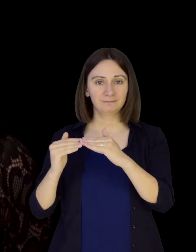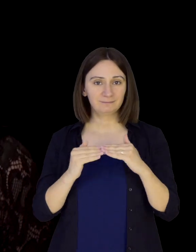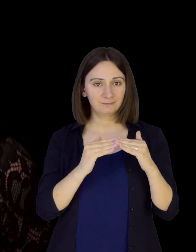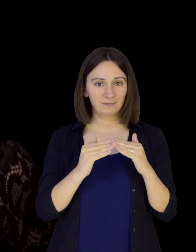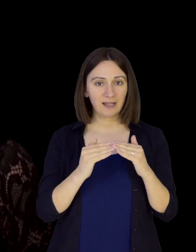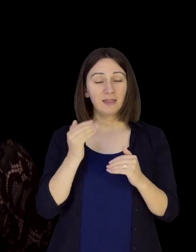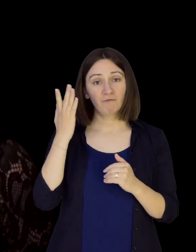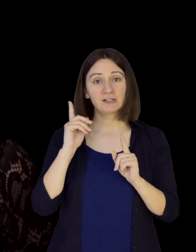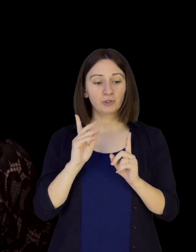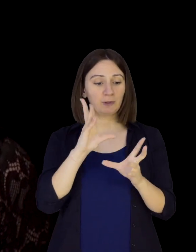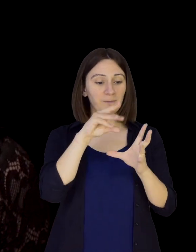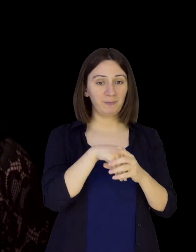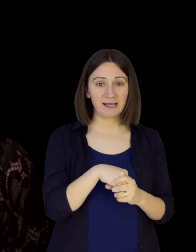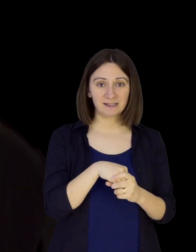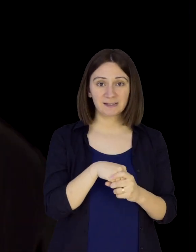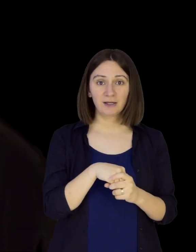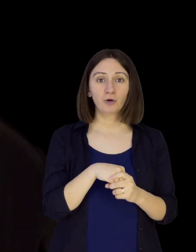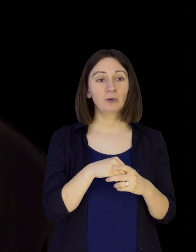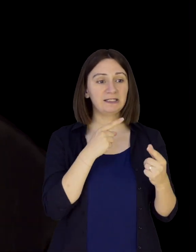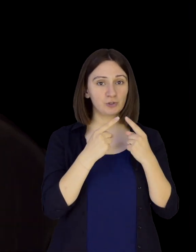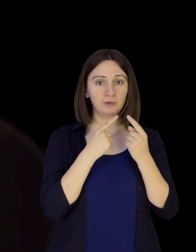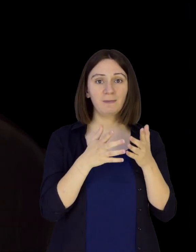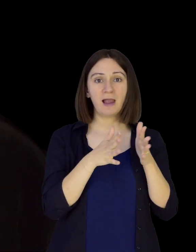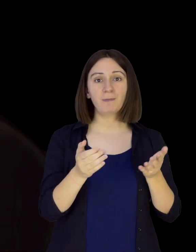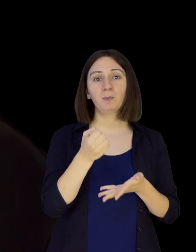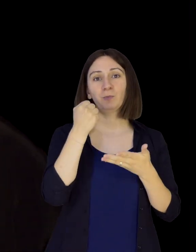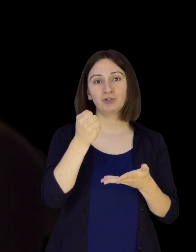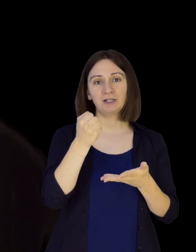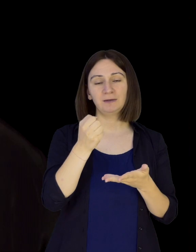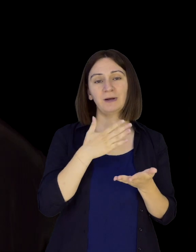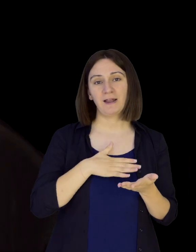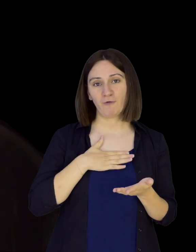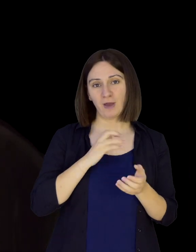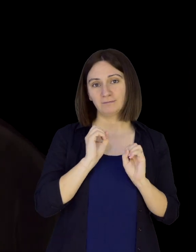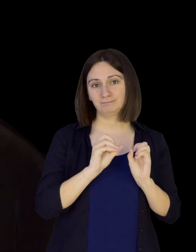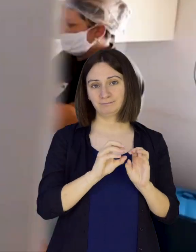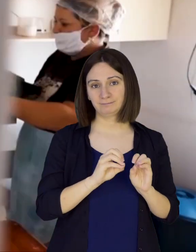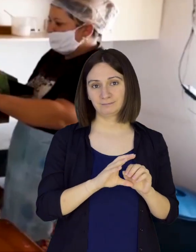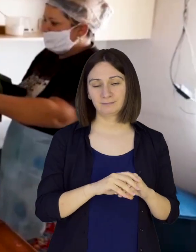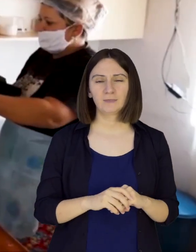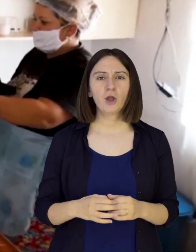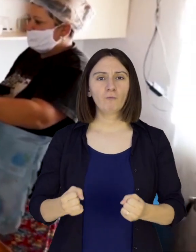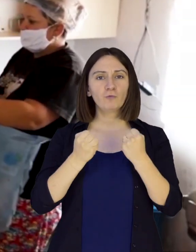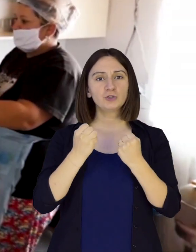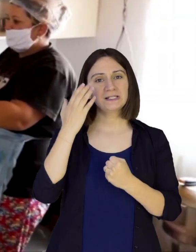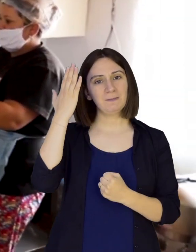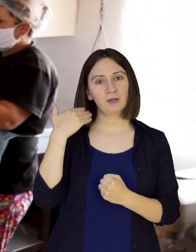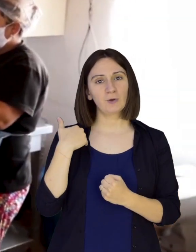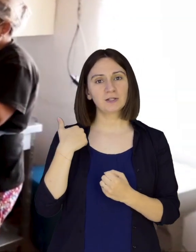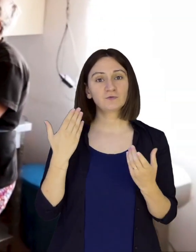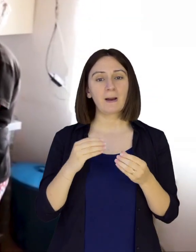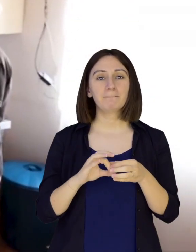të jenë në vëmondje gjatë hartimit të bugjeteve. Sepse ato i shërbejnë të gjithë familjes, të gjithë komunitetit. Fuqizimi ekonomiki